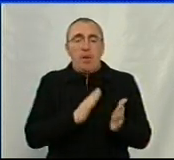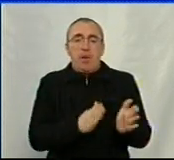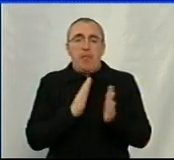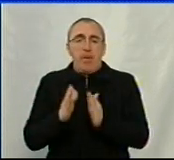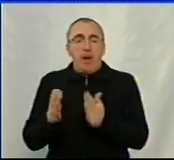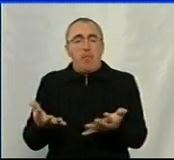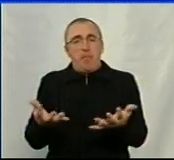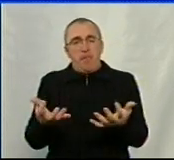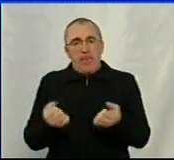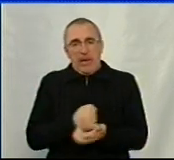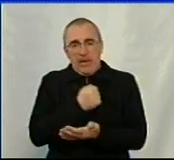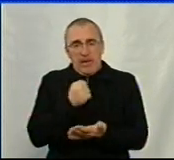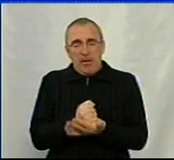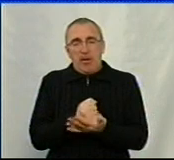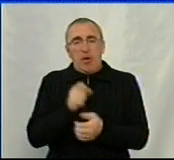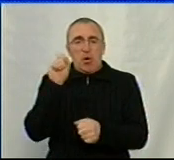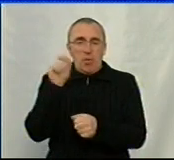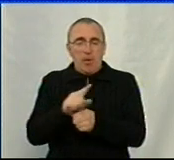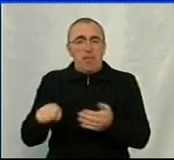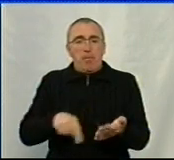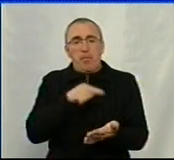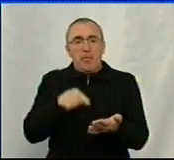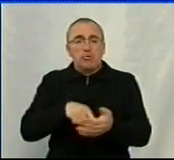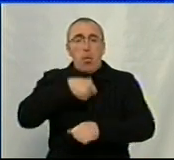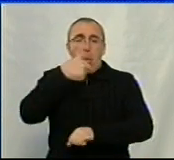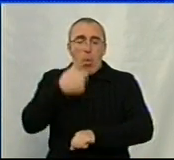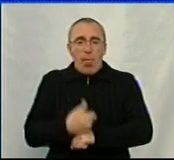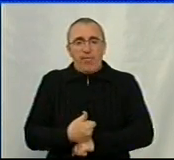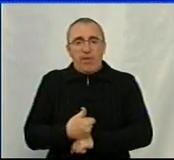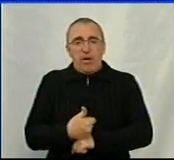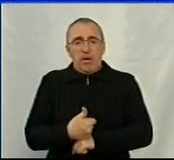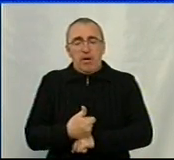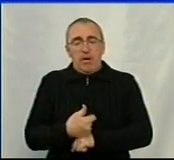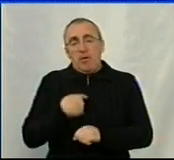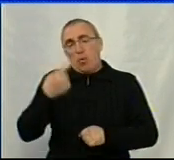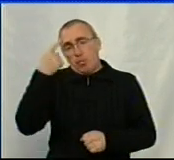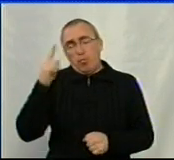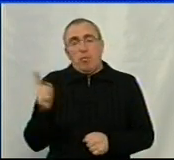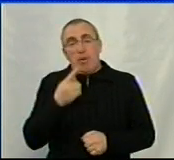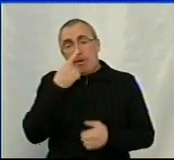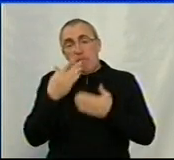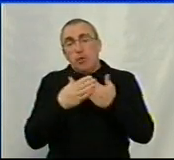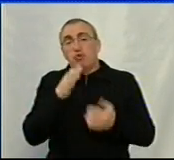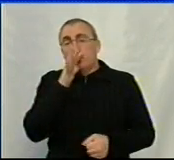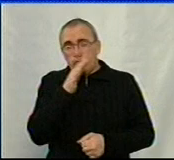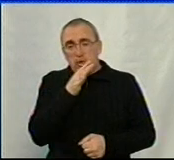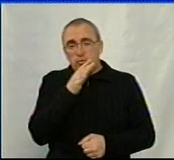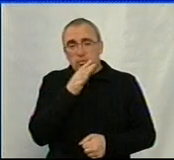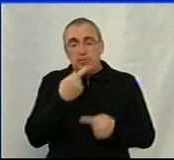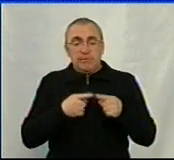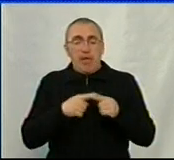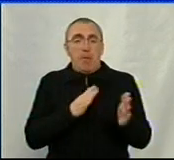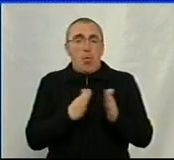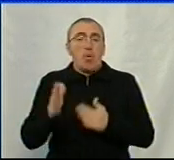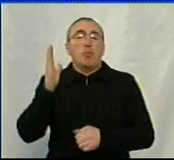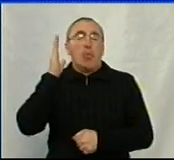прийнятий, розпорядження міського голови. Я думаю, що найближчим часом цей порядок